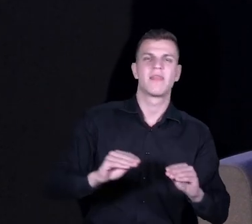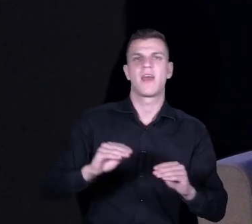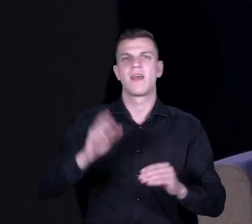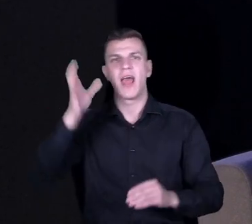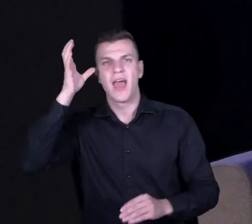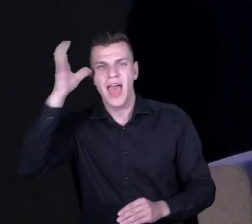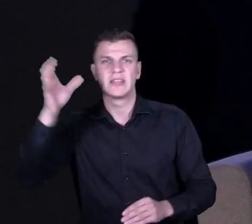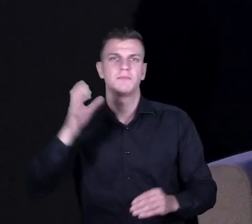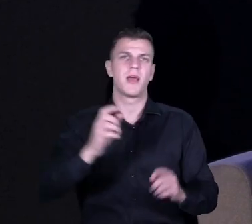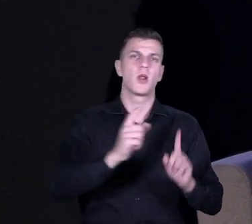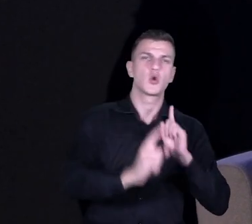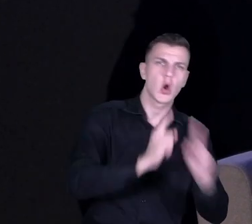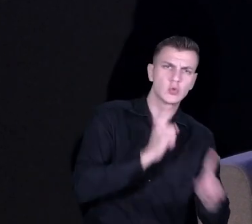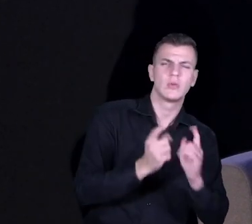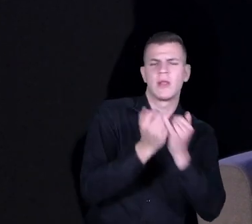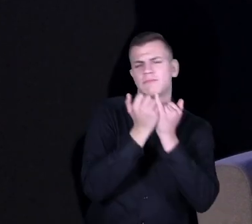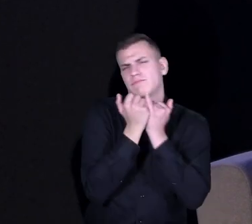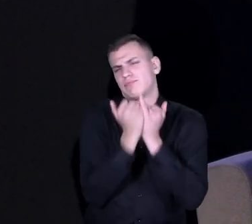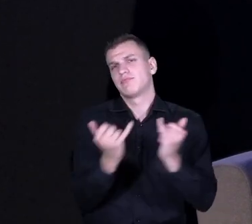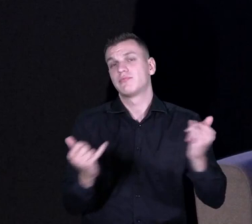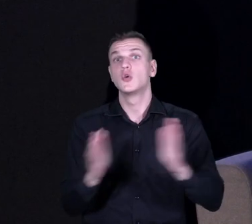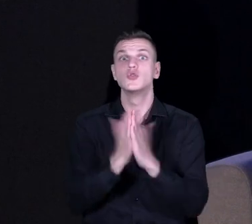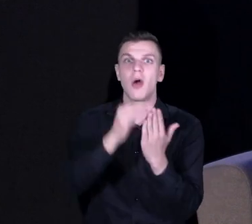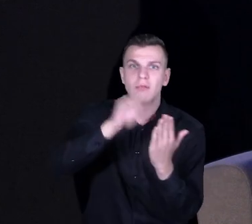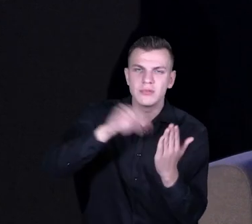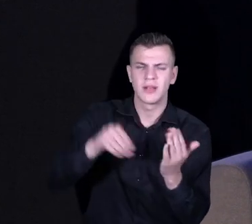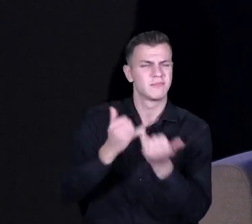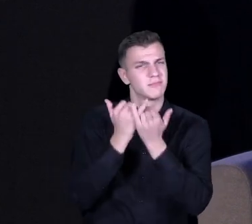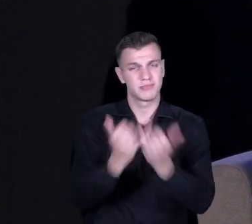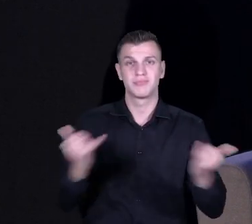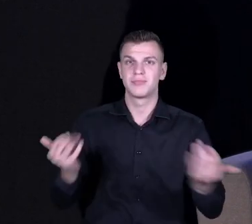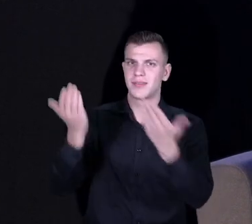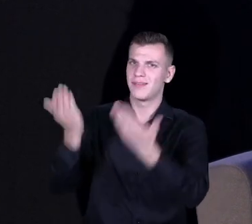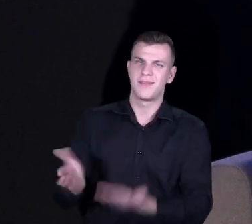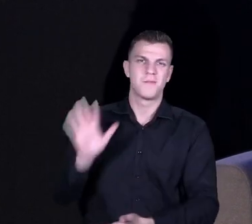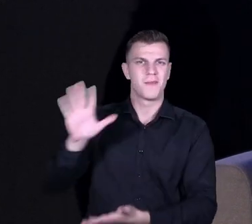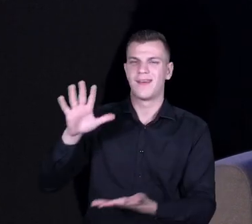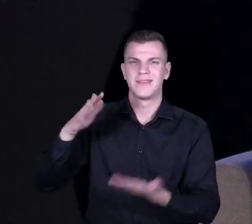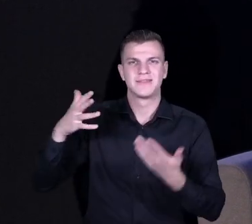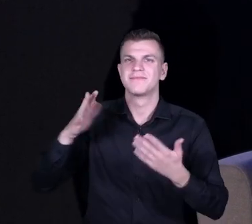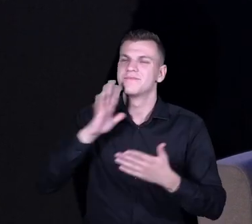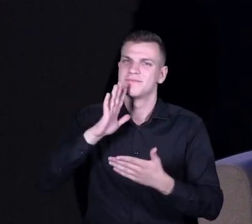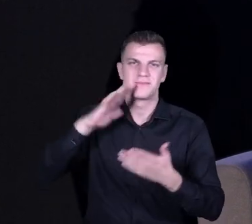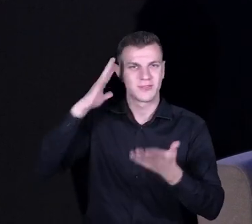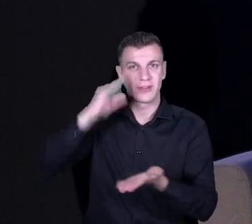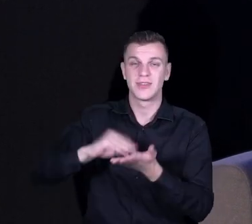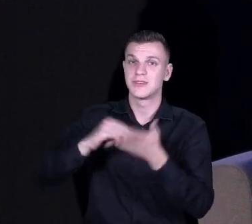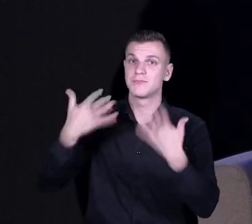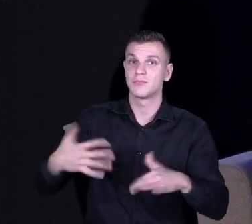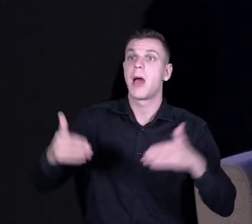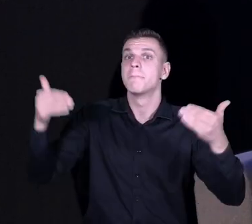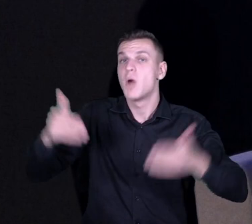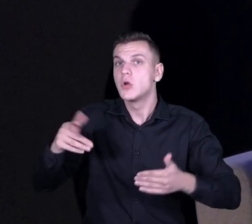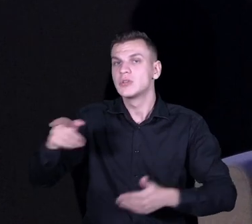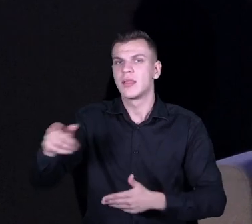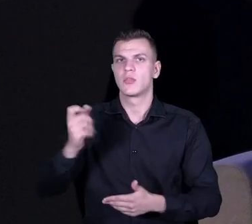książki, więc tych aktywności na polu edukacyjnym masz nadal mnóstwo, a może też zdobyłaś nową, trochę inną perspektywę, która też